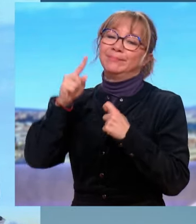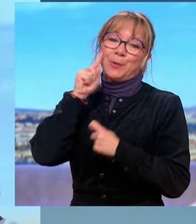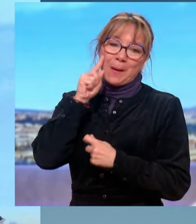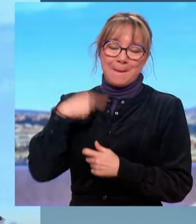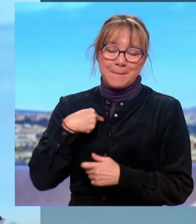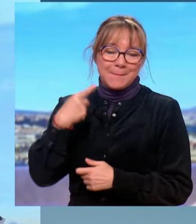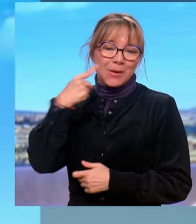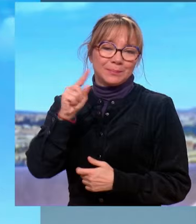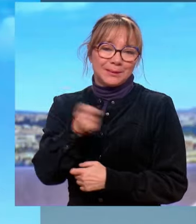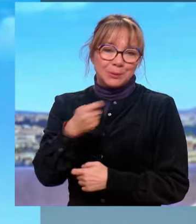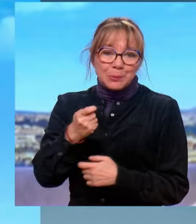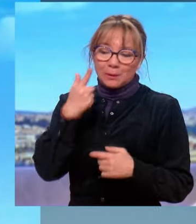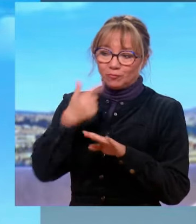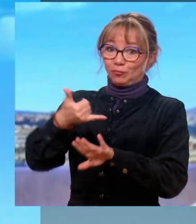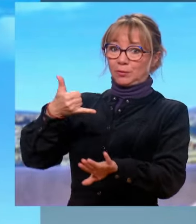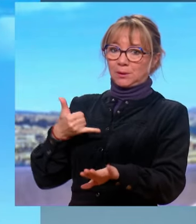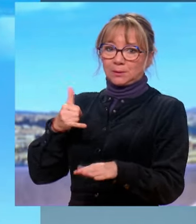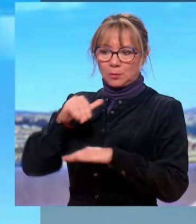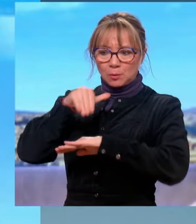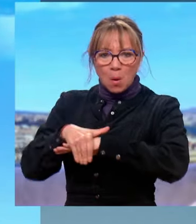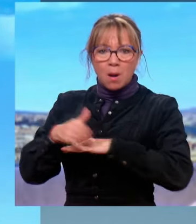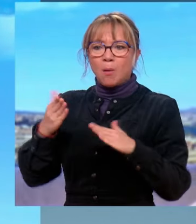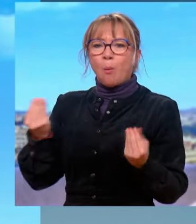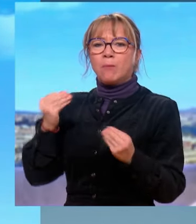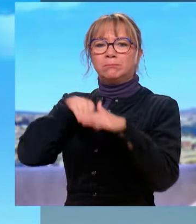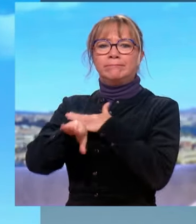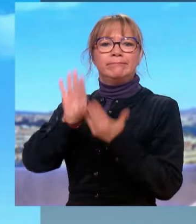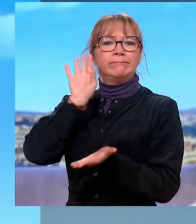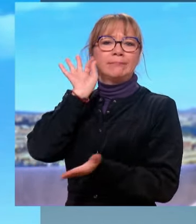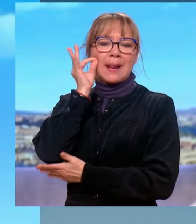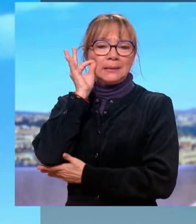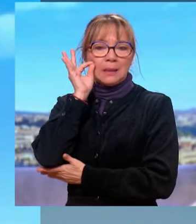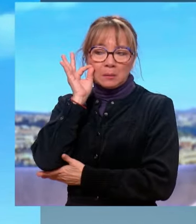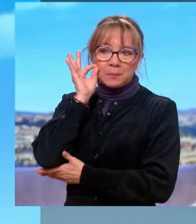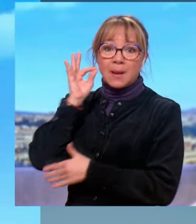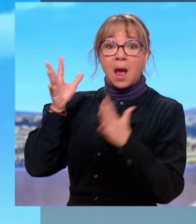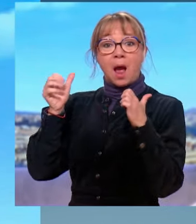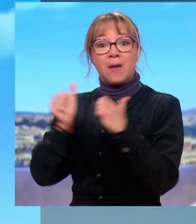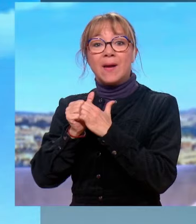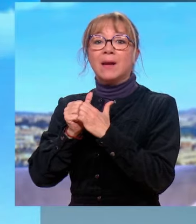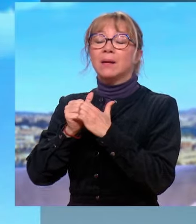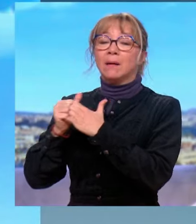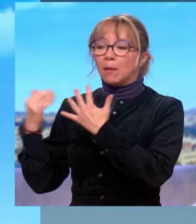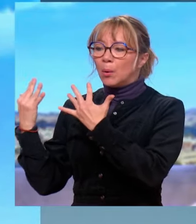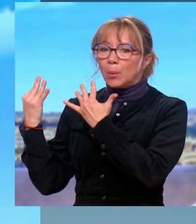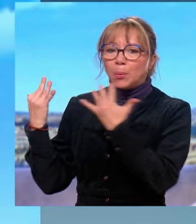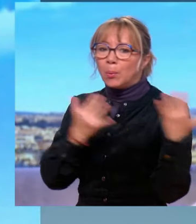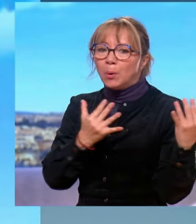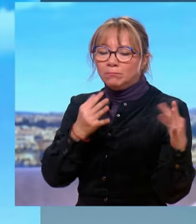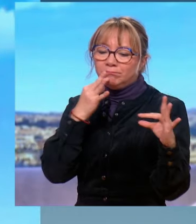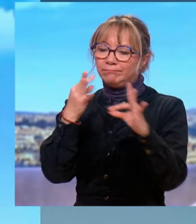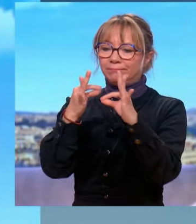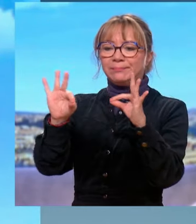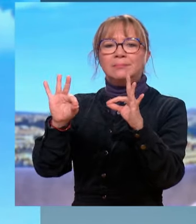à ce qui s'est passé jeudi soir à l'Elysée avec cette cérémonie religieuse, l'allumage d'une bougie dans